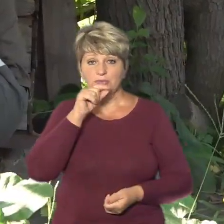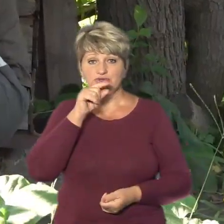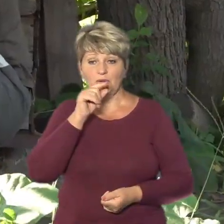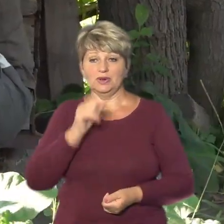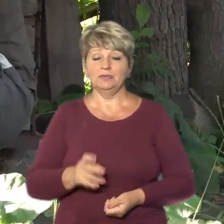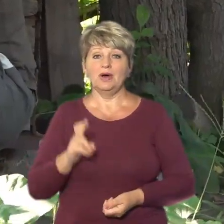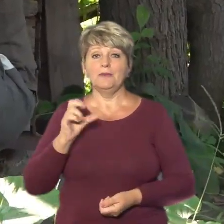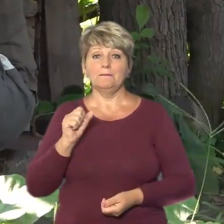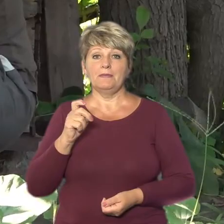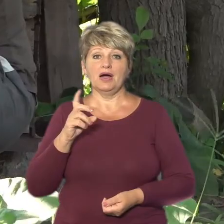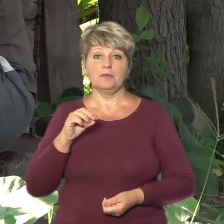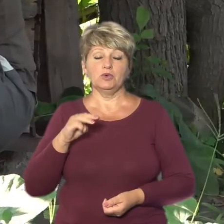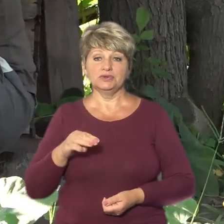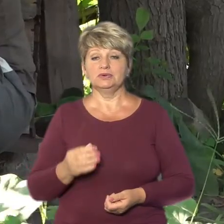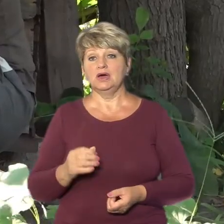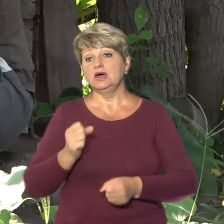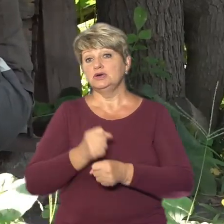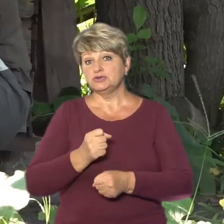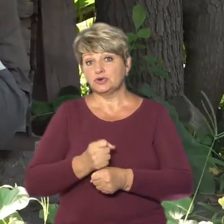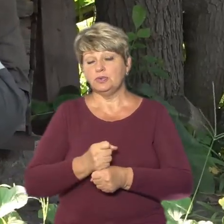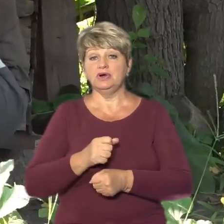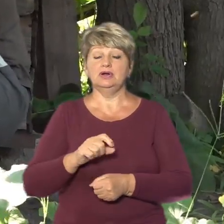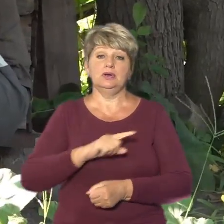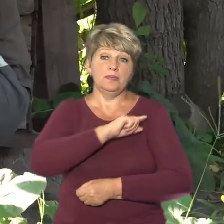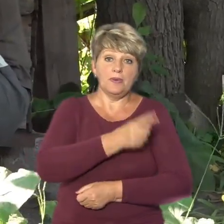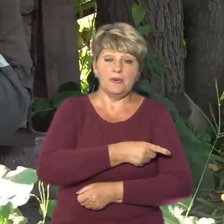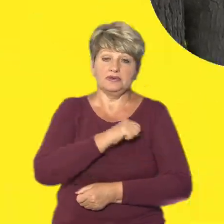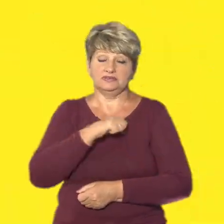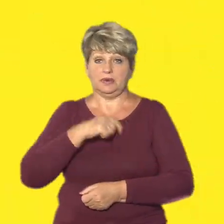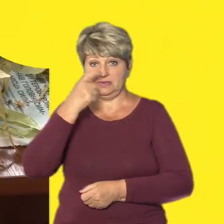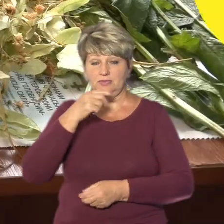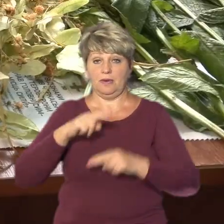підсилення і вони самі собі вибудували житло.